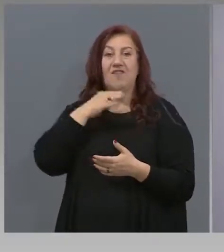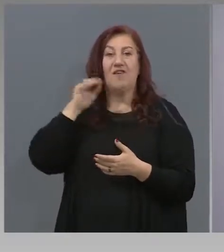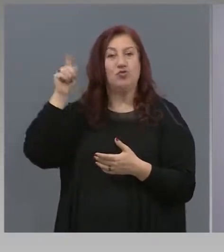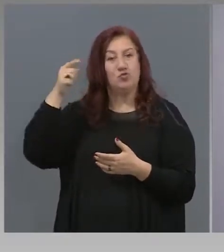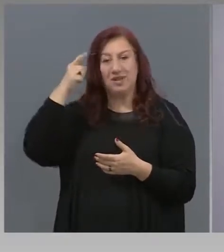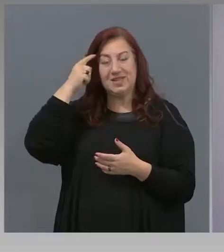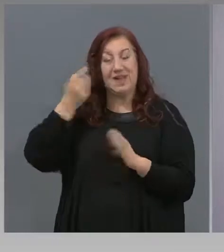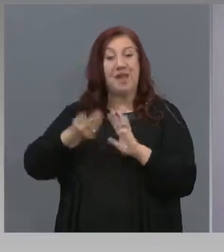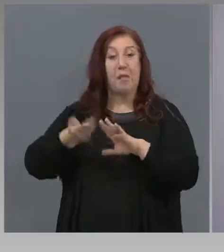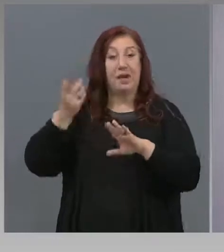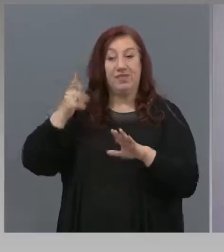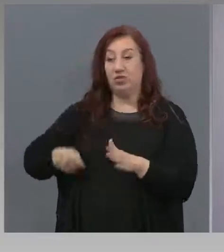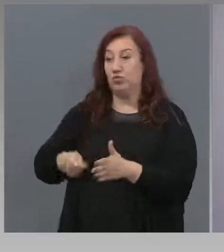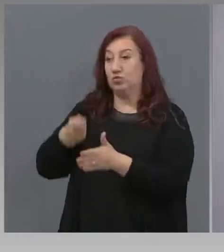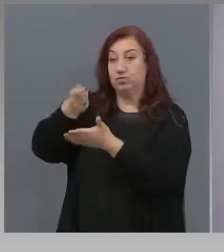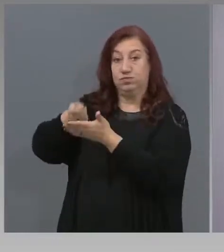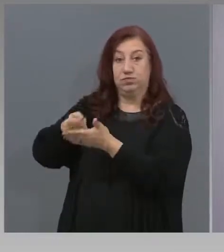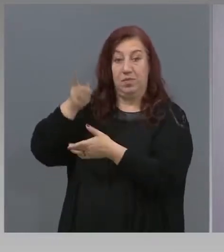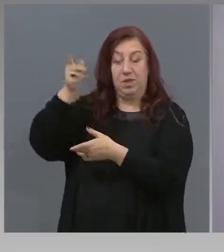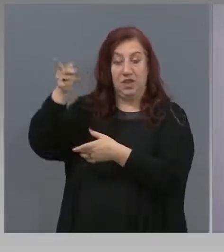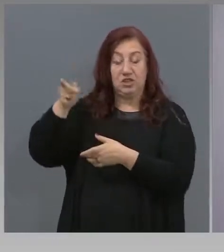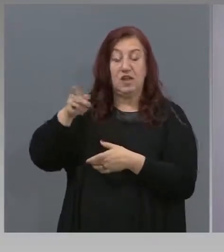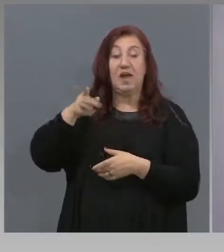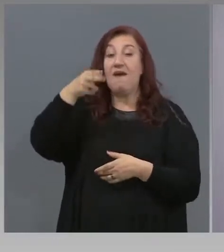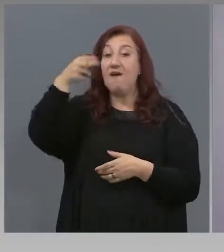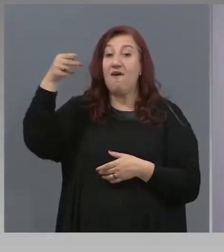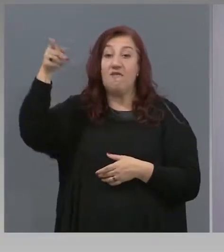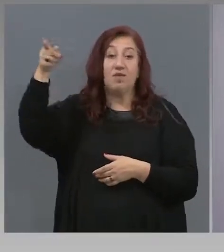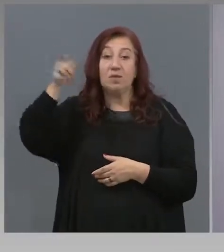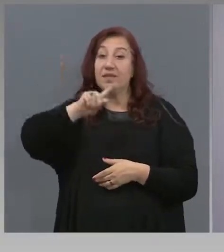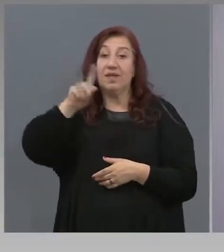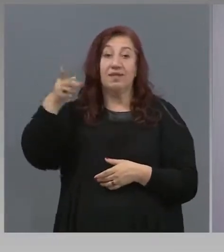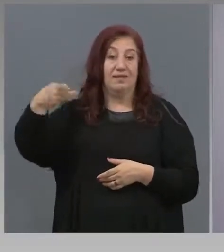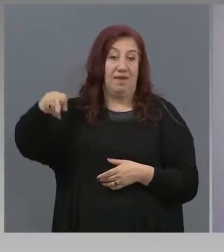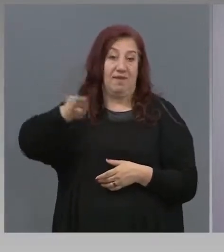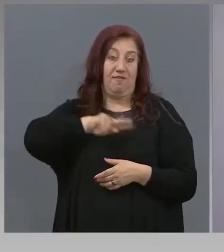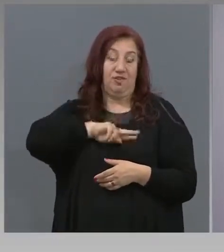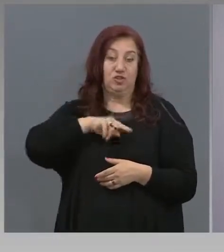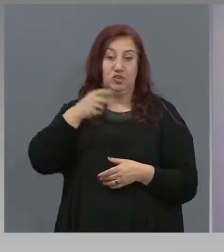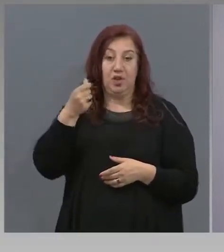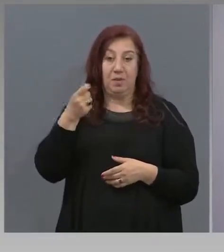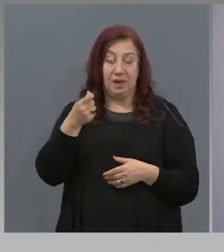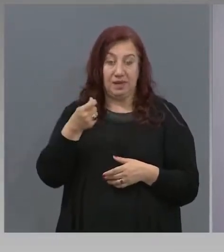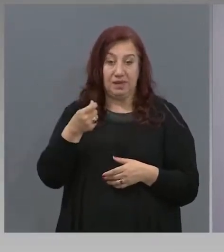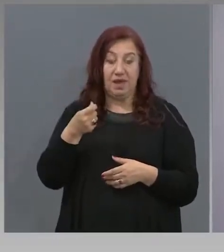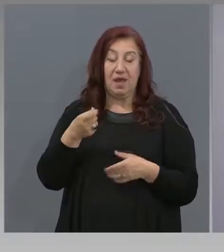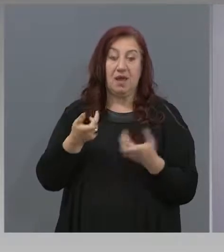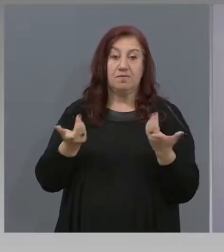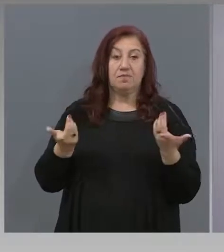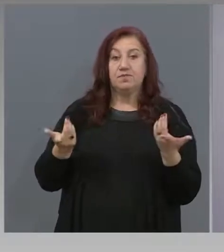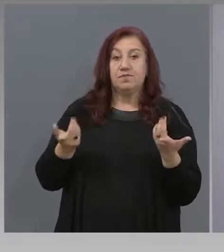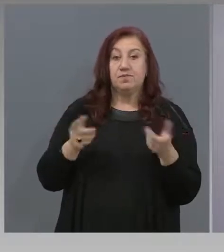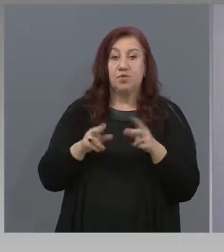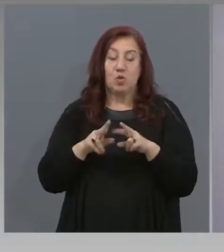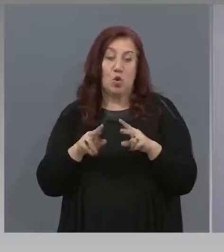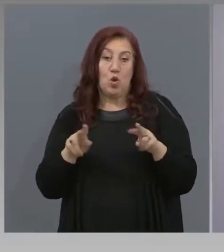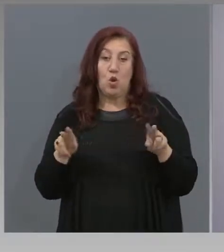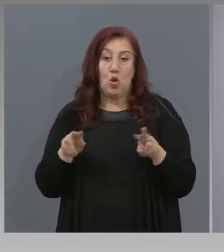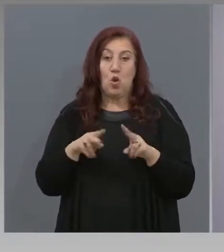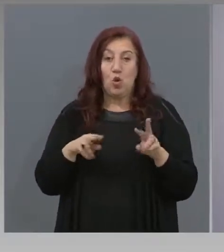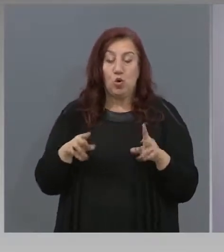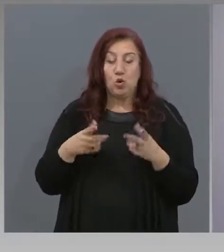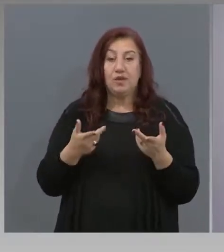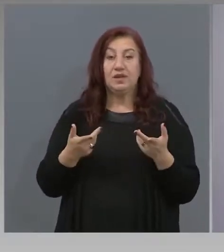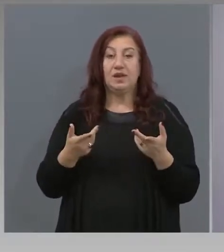предварително. Фирмите отказват за сега да им връщат парите. Ще чита, изнявам се, родителите естествено не са